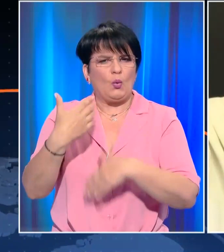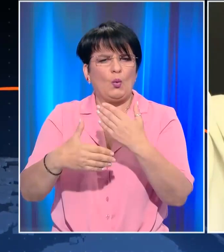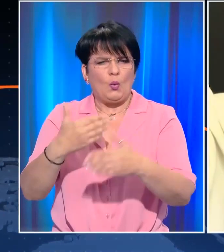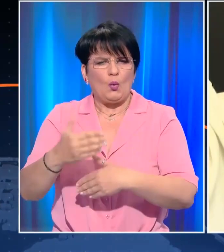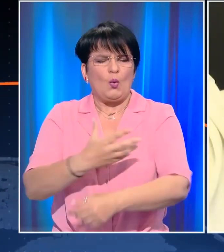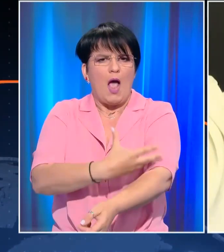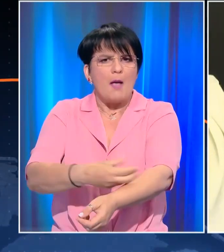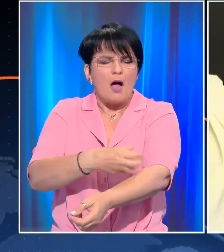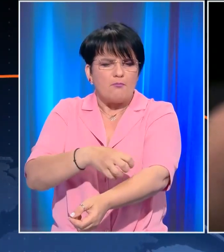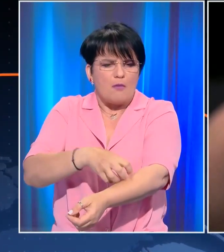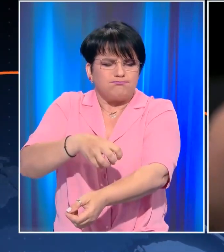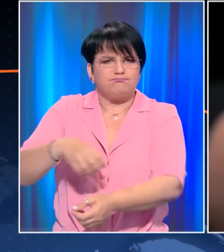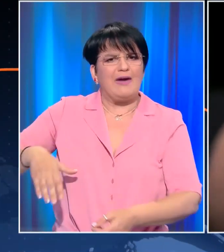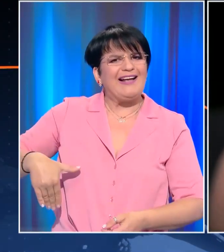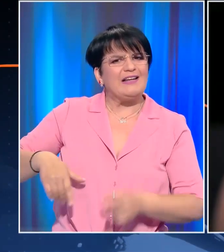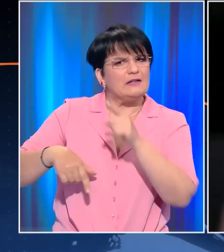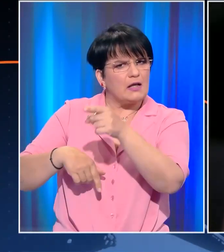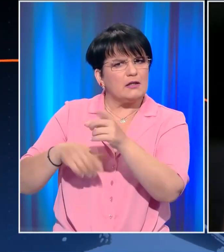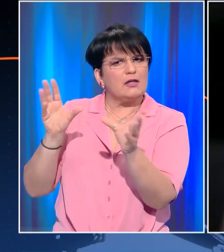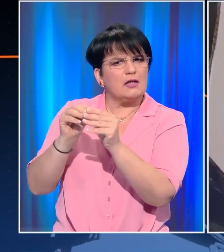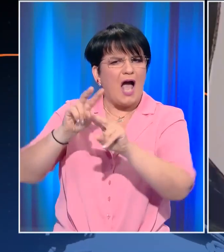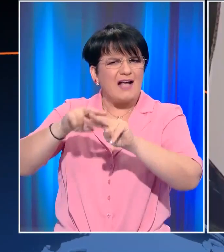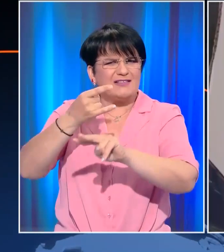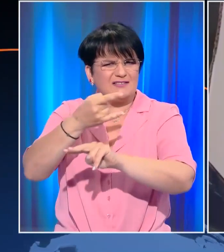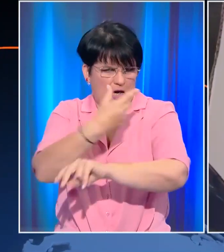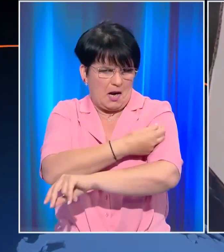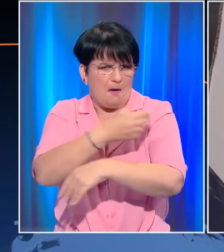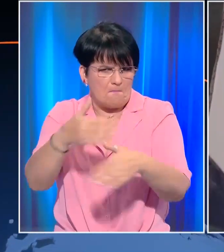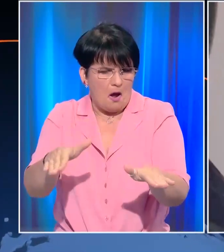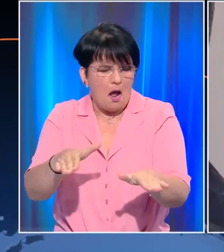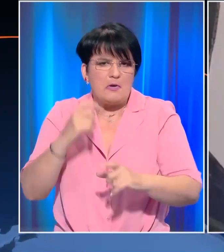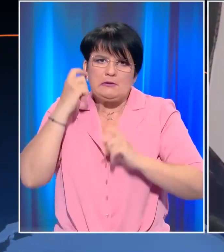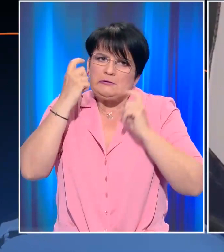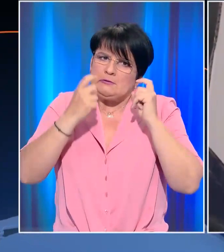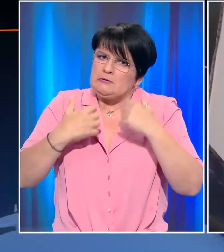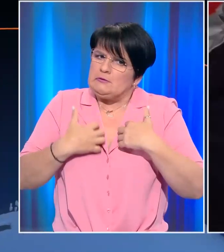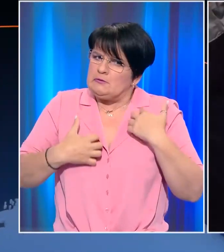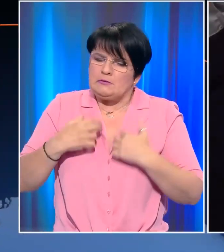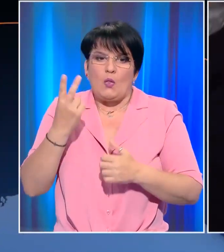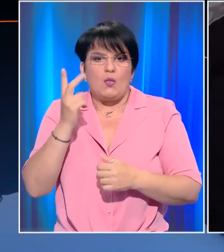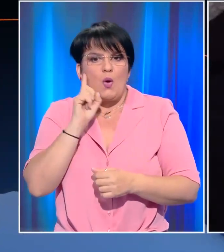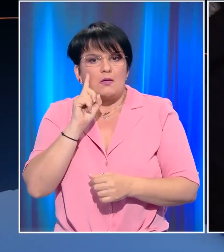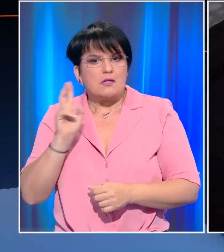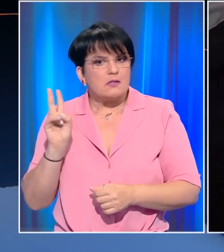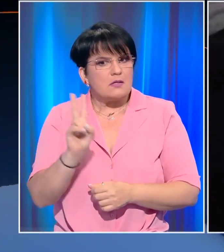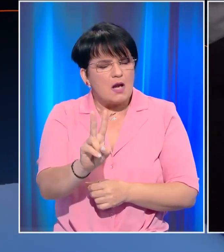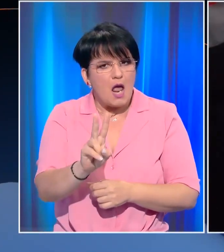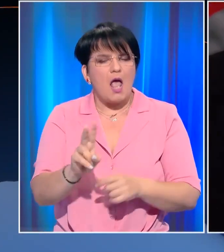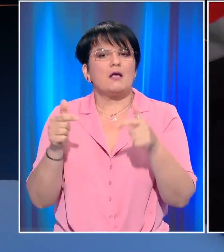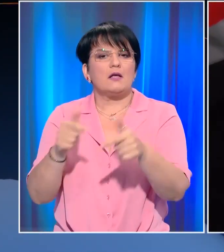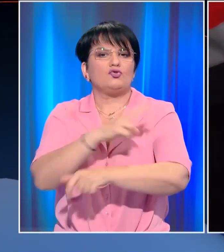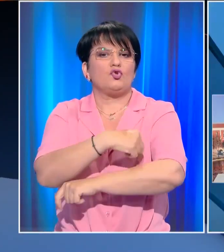περιστατικά θρομβώσεων στην Κρήτη ανθρώπων που είχαν εμβολιαστεί με Άστρα Ζένεκα εντείνουν την ανησυχία. Δύο γυναίκες μάλιστα εξακολουθούν να